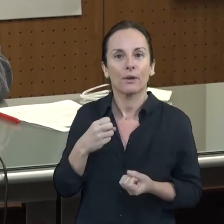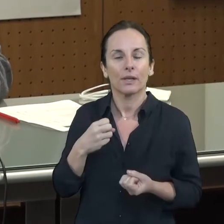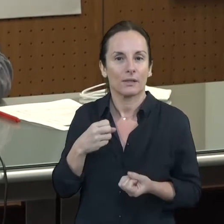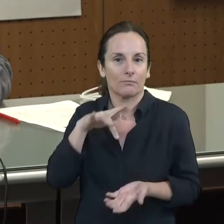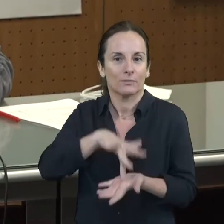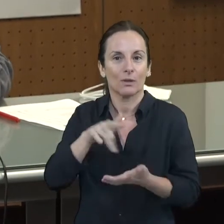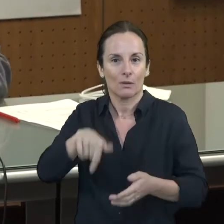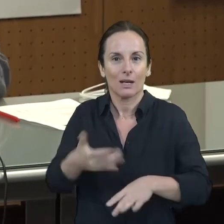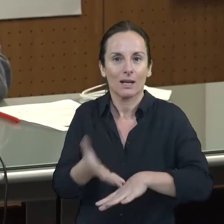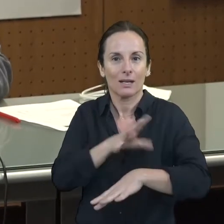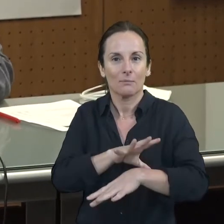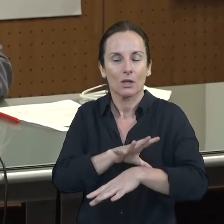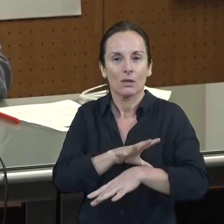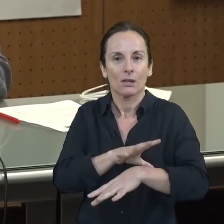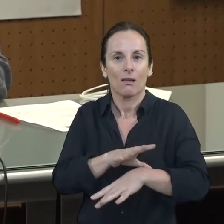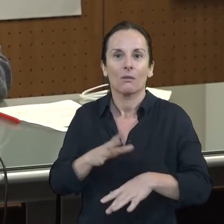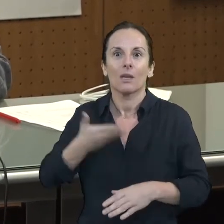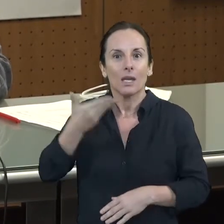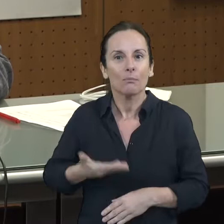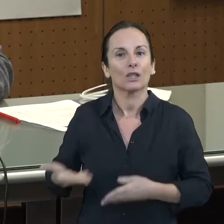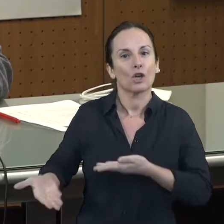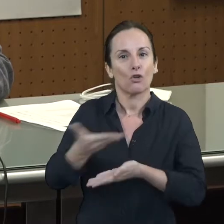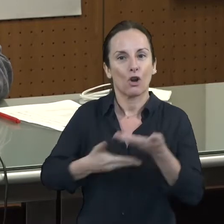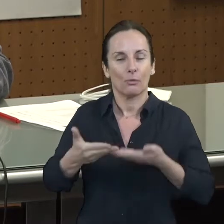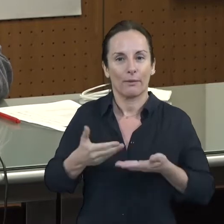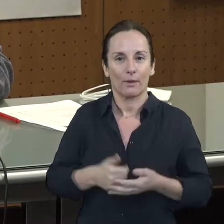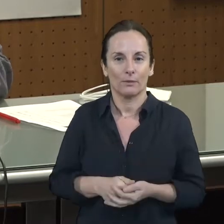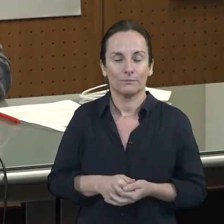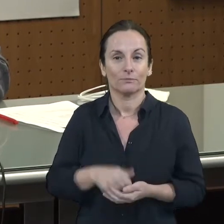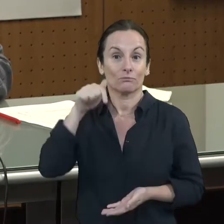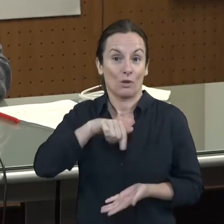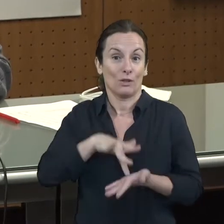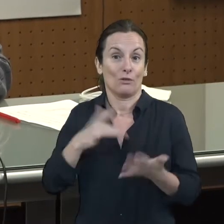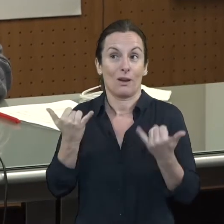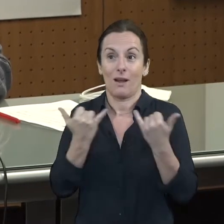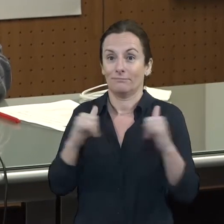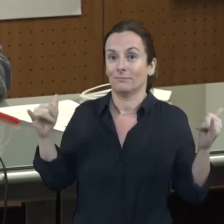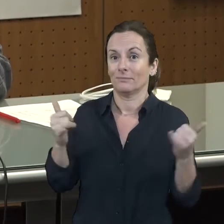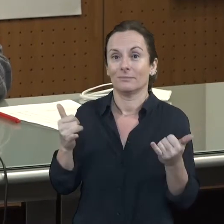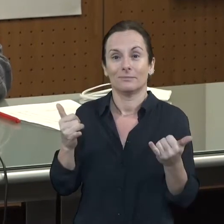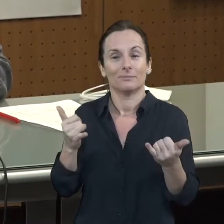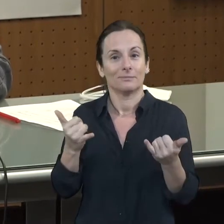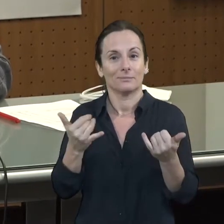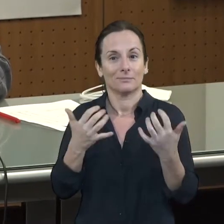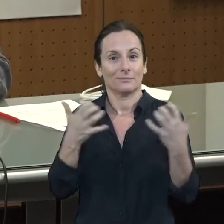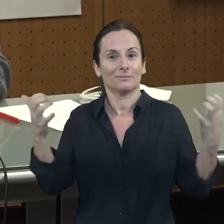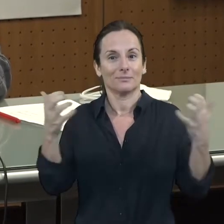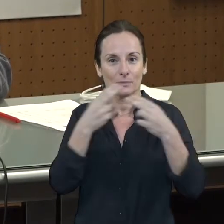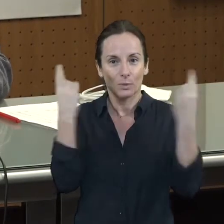aquest primer acte ja presencial, és un acte que ens dona molt d'orgull, estem molt contents.